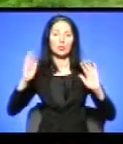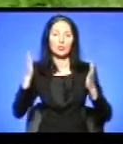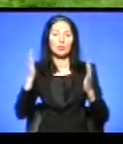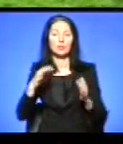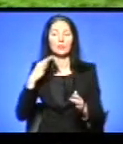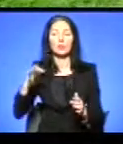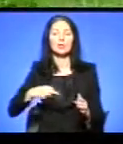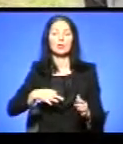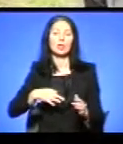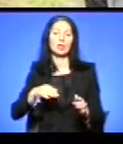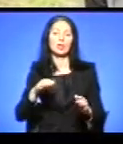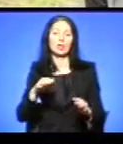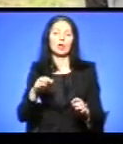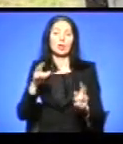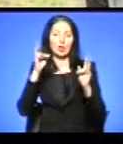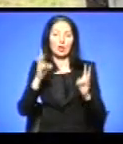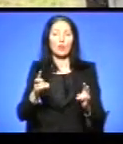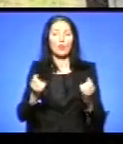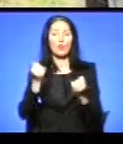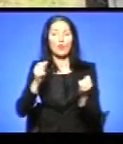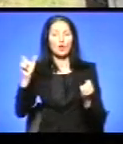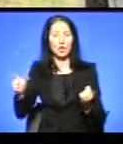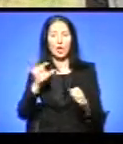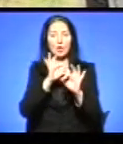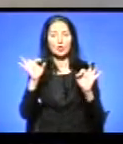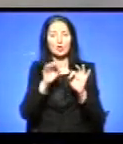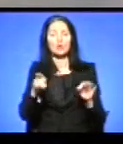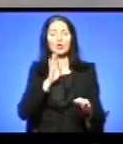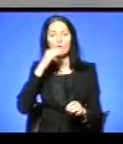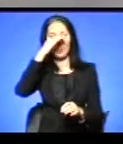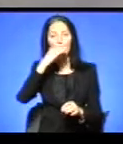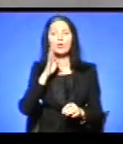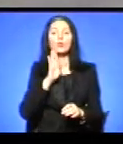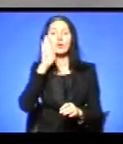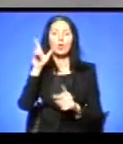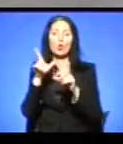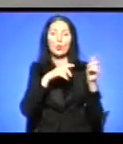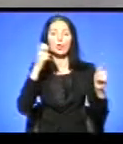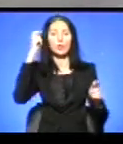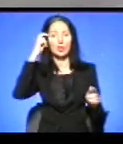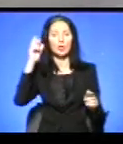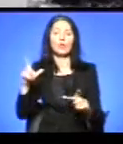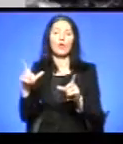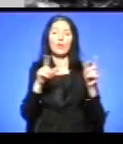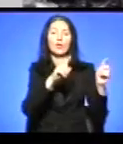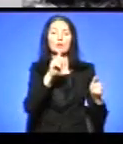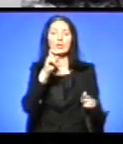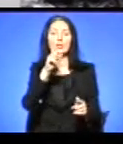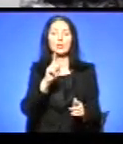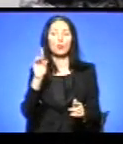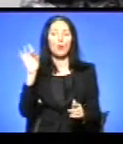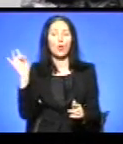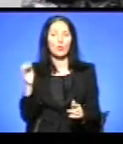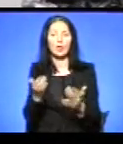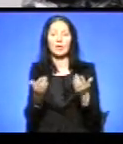травмованого водія Станіслав Оленин розповів, що батько в досвіта вирушив до Києва. Виїхав зі Зборова і трасою не проїхав